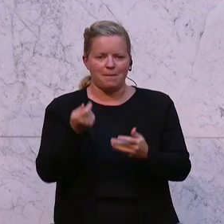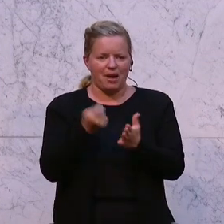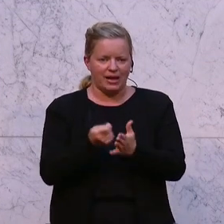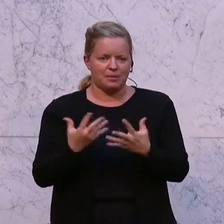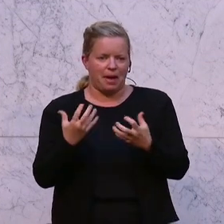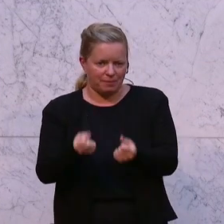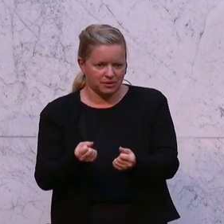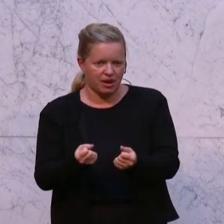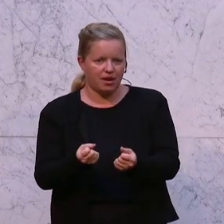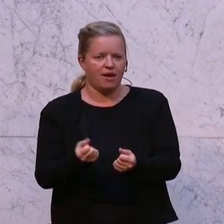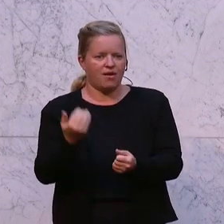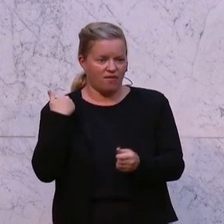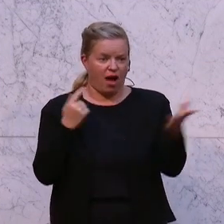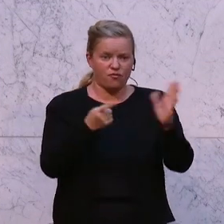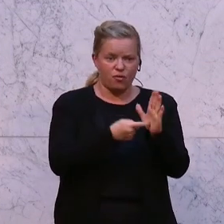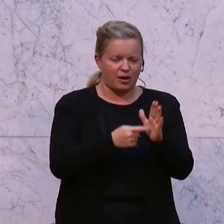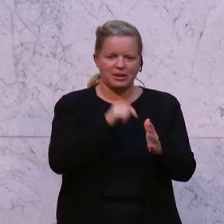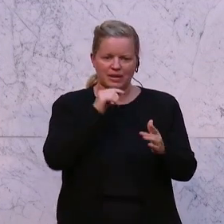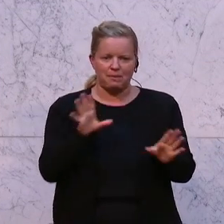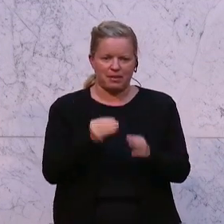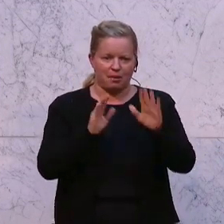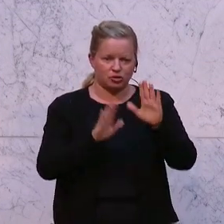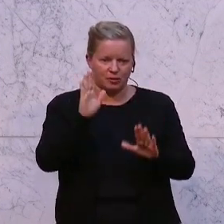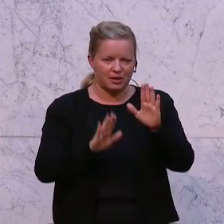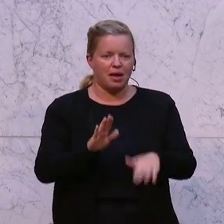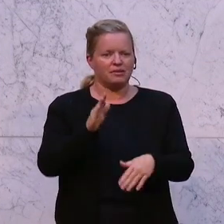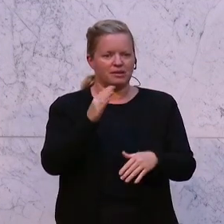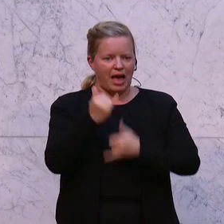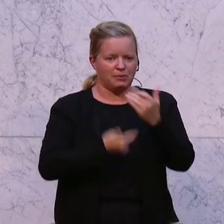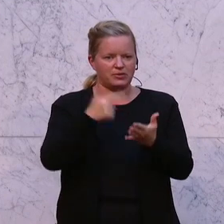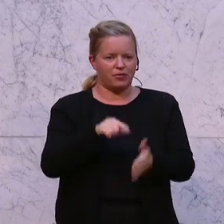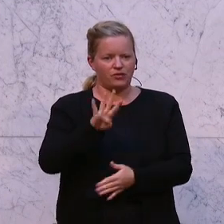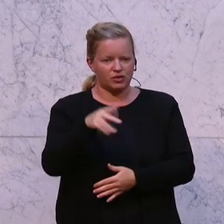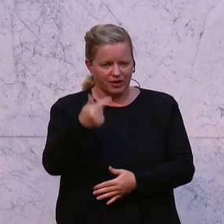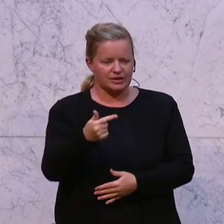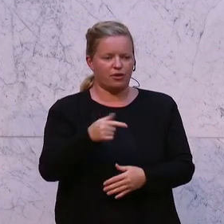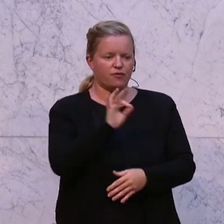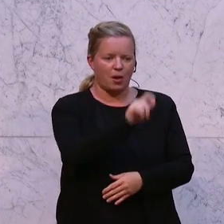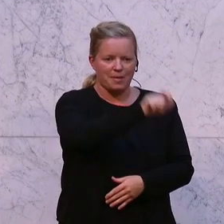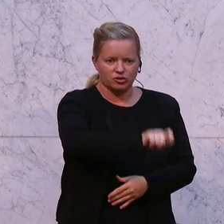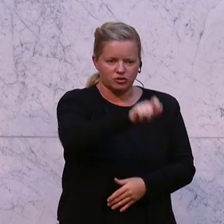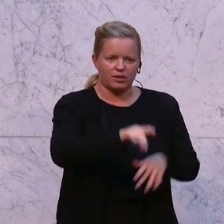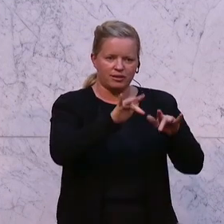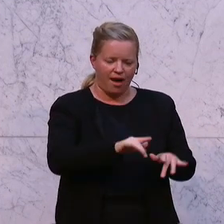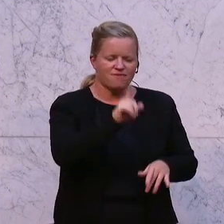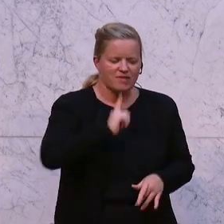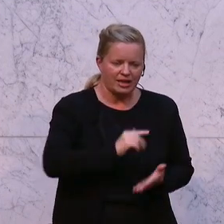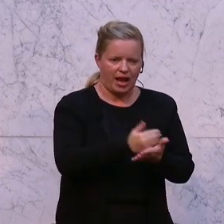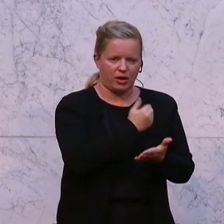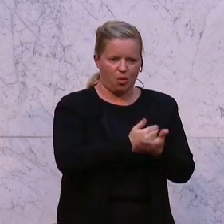Budgetdienst zeigt jetzt in dieser Analyse eben, dass wir bis 2024 erwarten können, dass für die untersten, also die Menschen mit den geringsten Einkommen, die